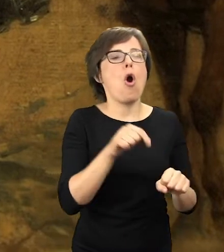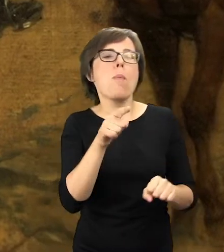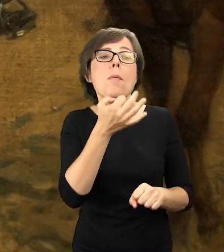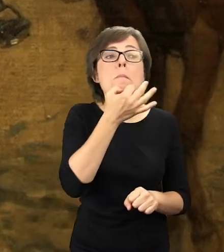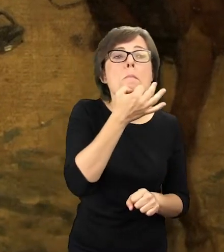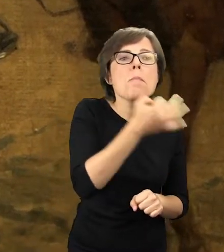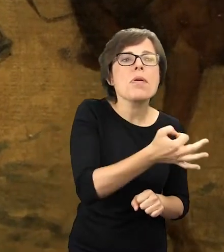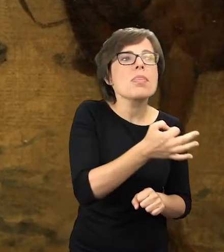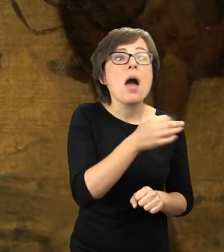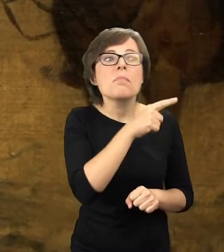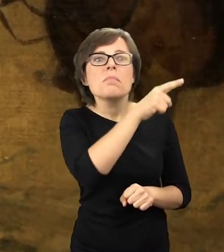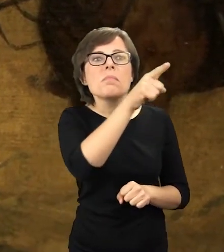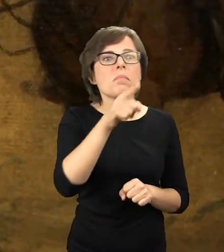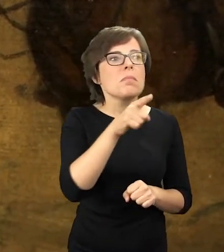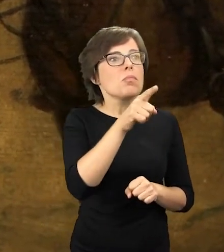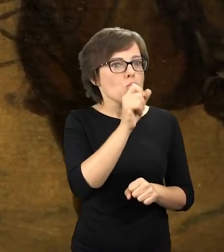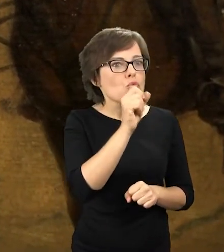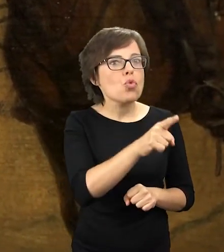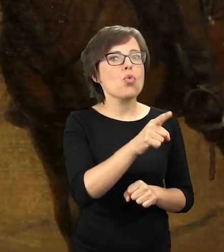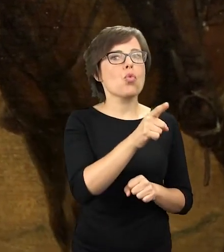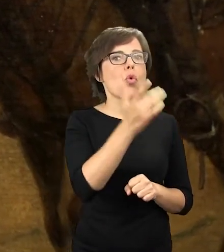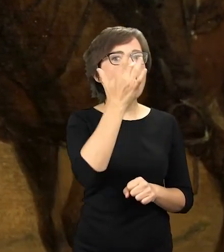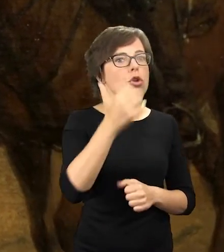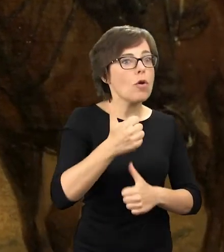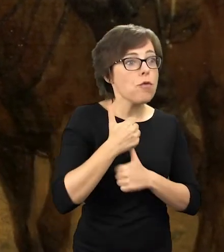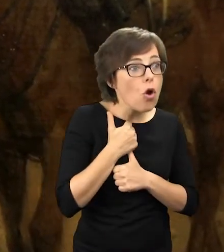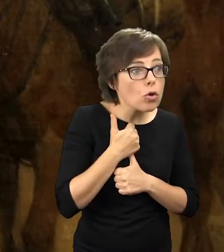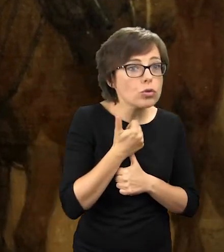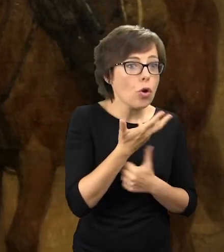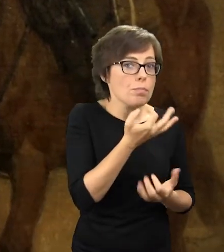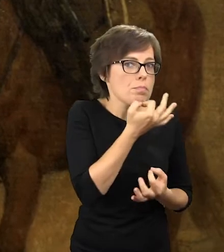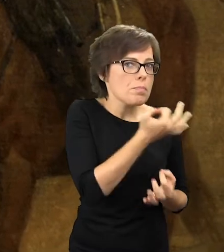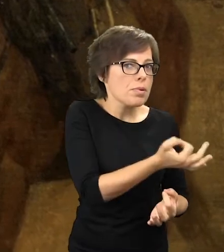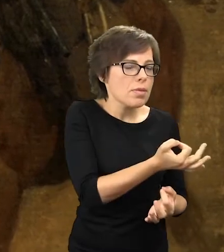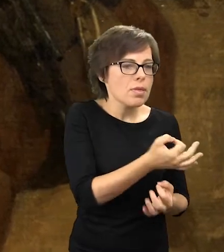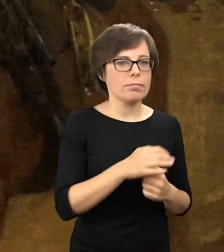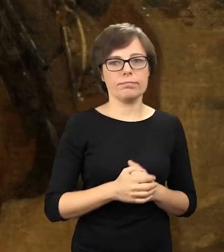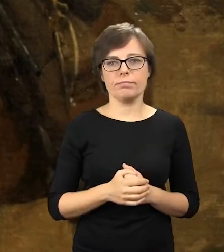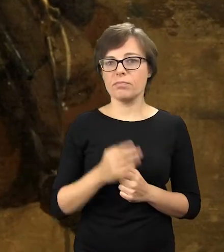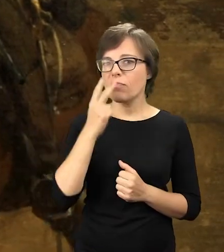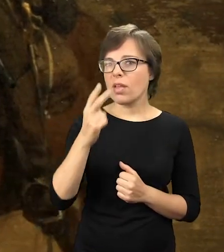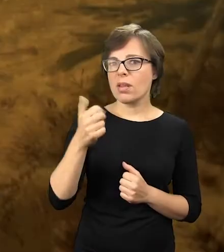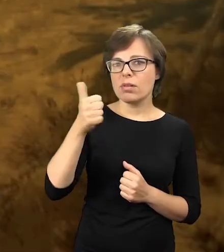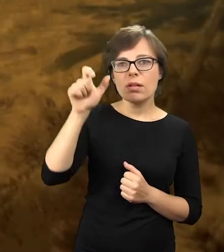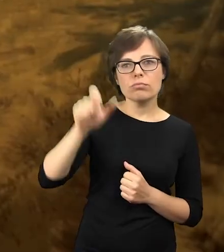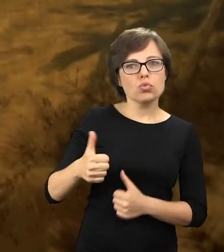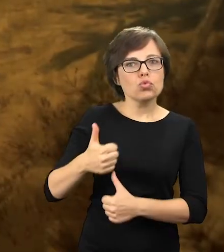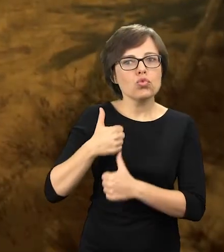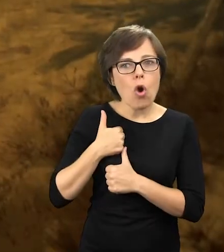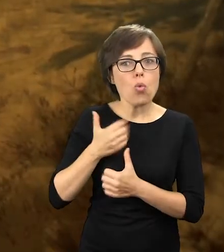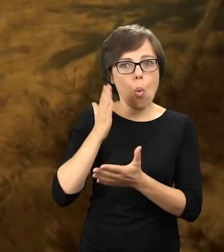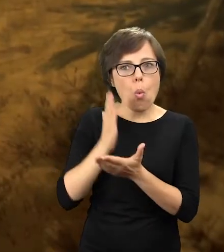o najprawdopodobniej stacjonujące w pobliżu oddziały rosyjskie. Jeden z